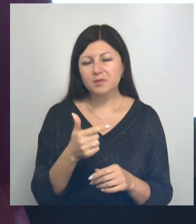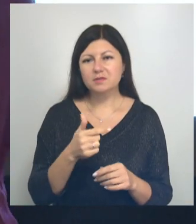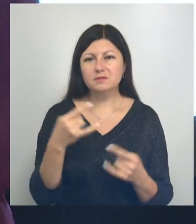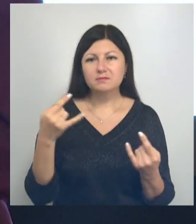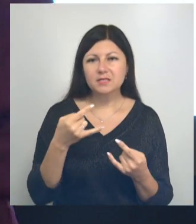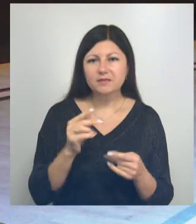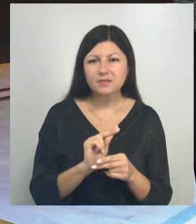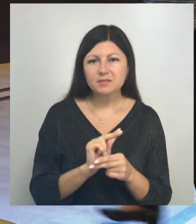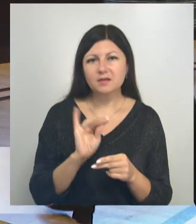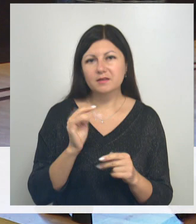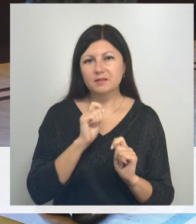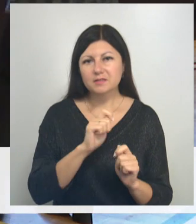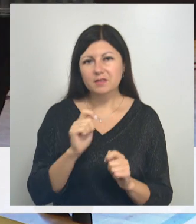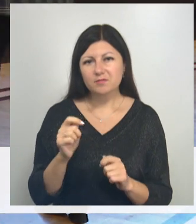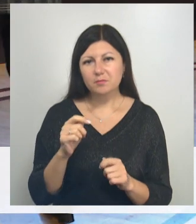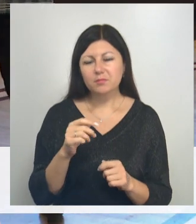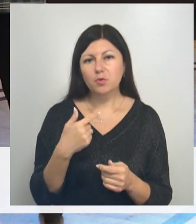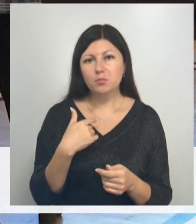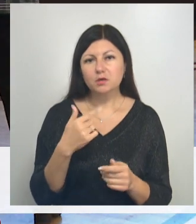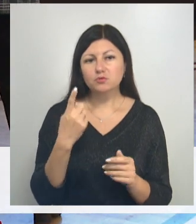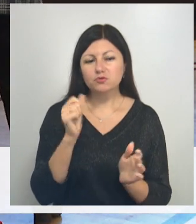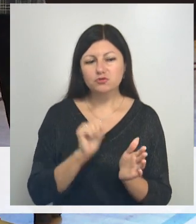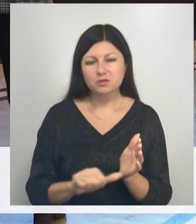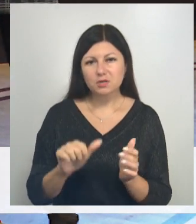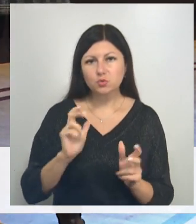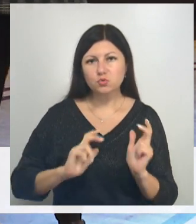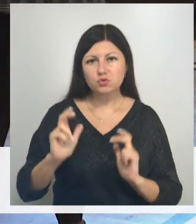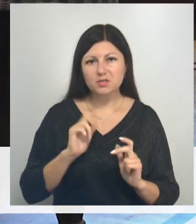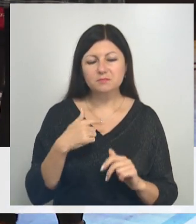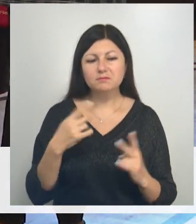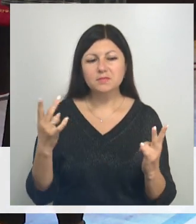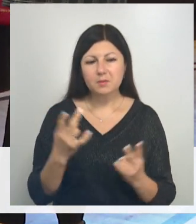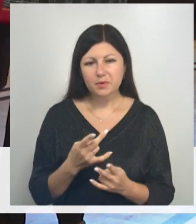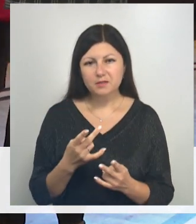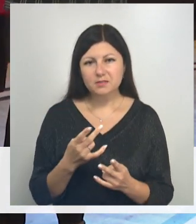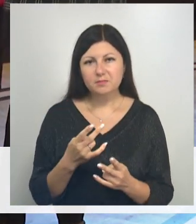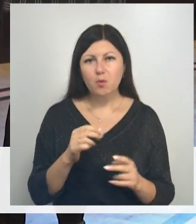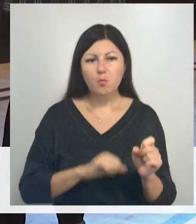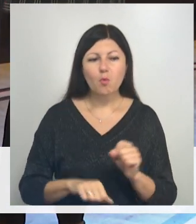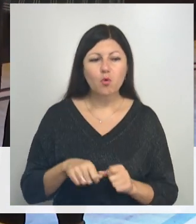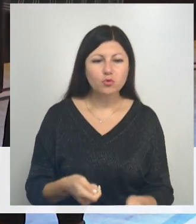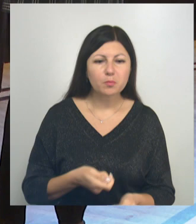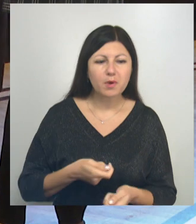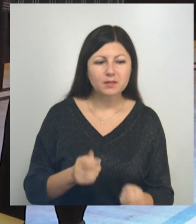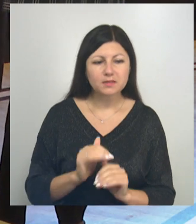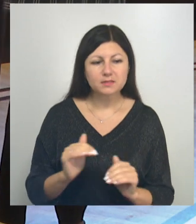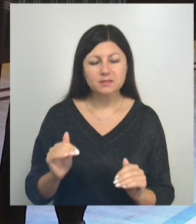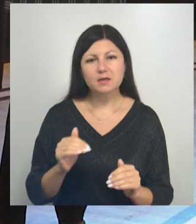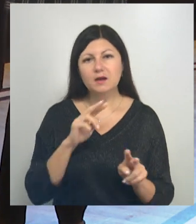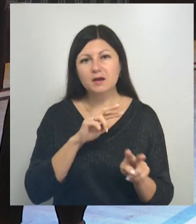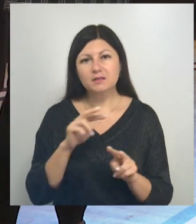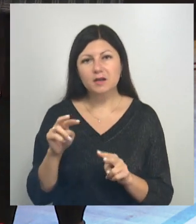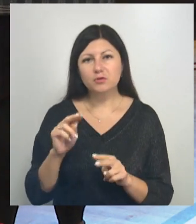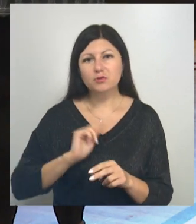продуктов. Человек 160 у меня студентов. Но они нам необходимы. Моют полы дети, контролируют работу